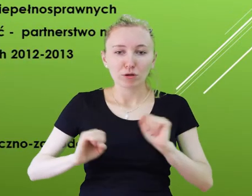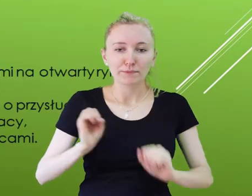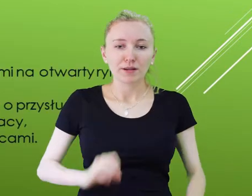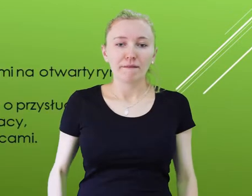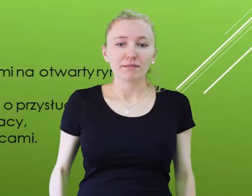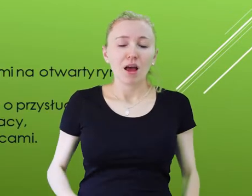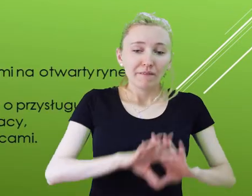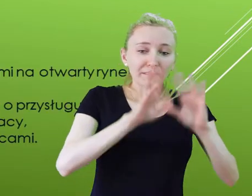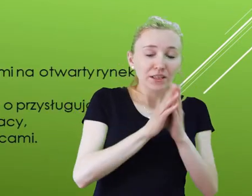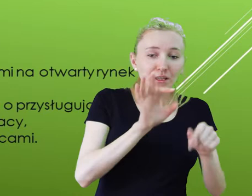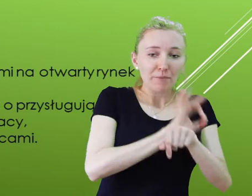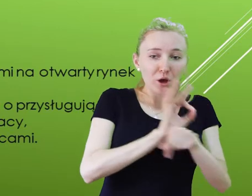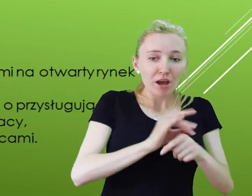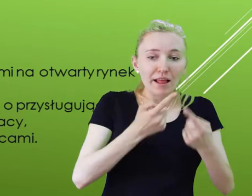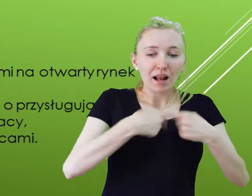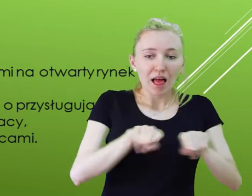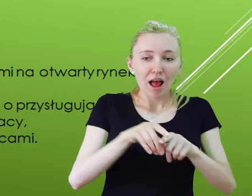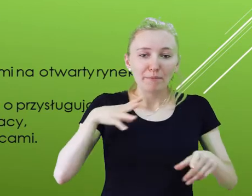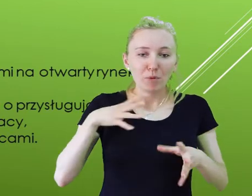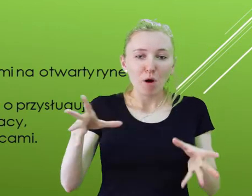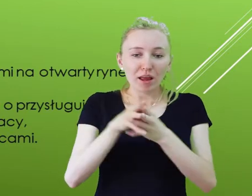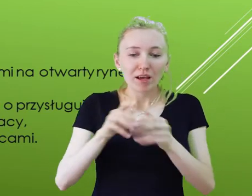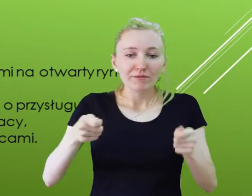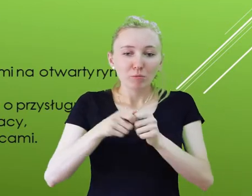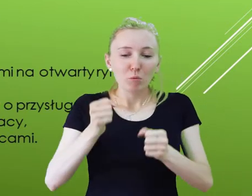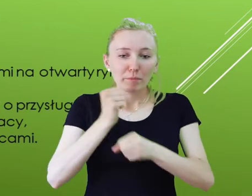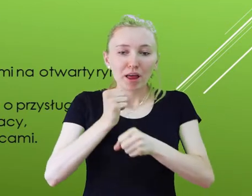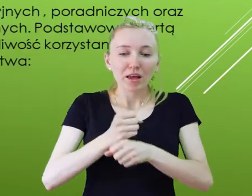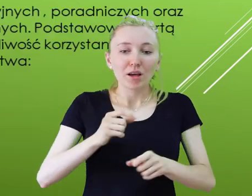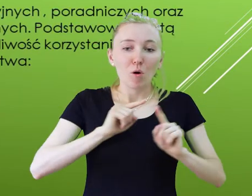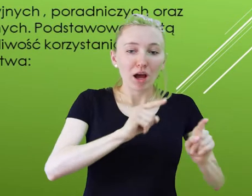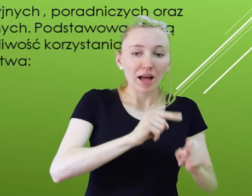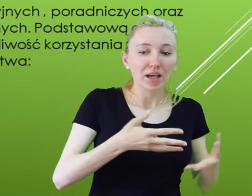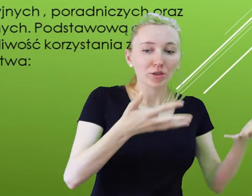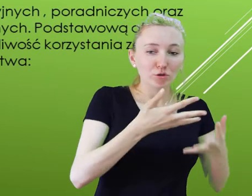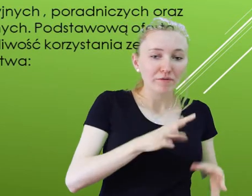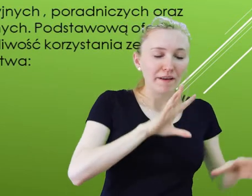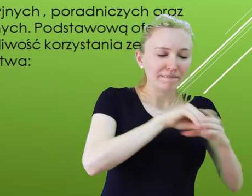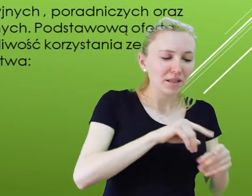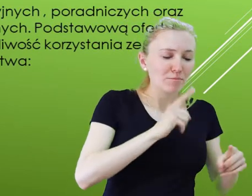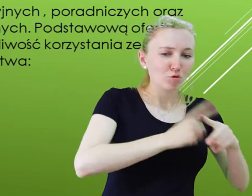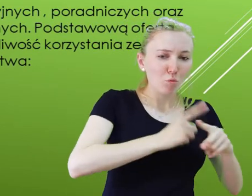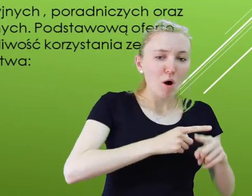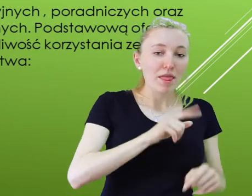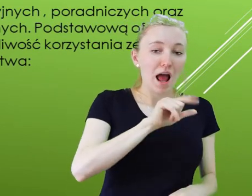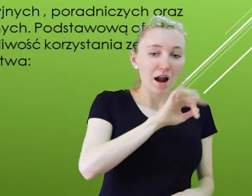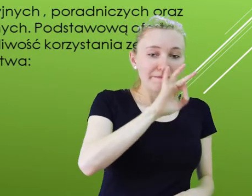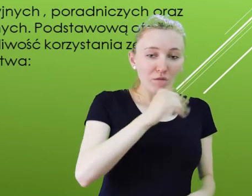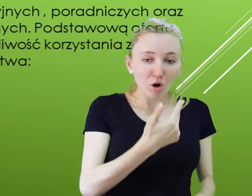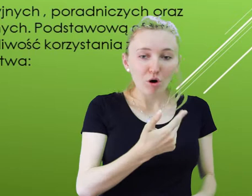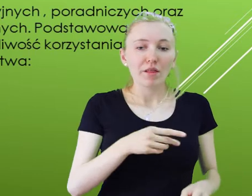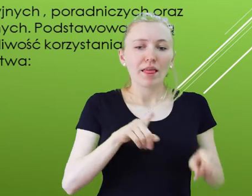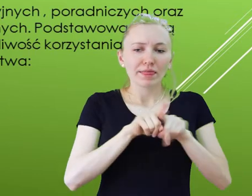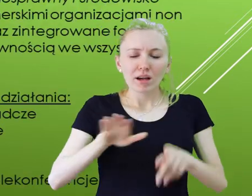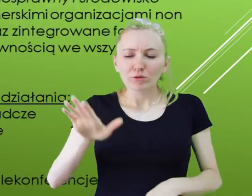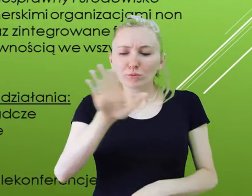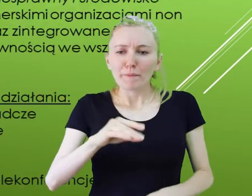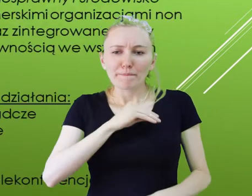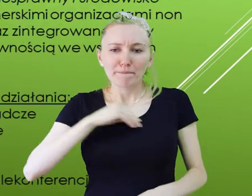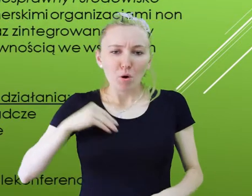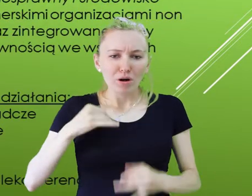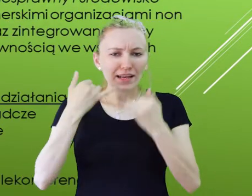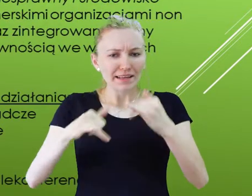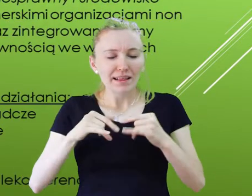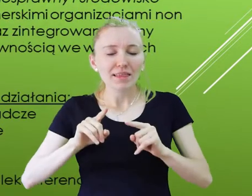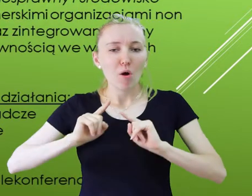Wszystkie projekty realizowane były przy współpracy organizacji członkowskich Lubelskiego Forum Organizacji Osób Niepełnosprawnych